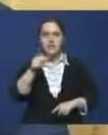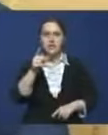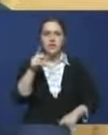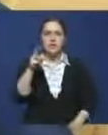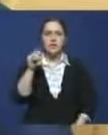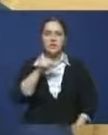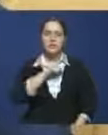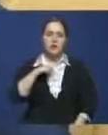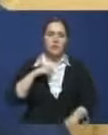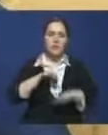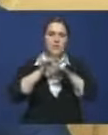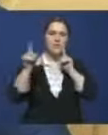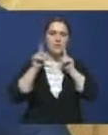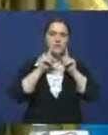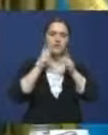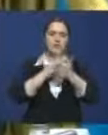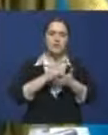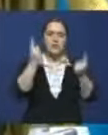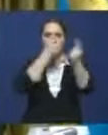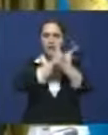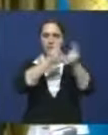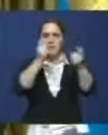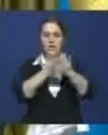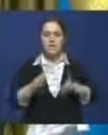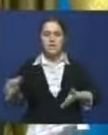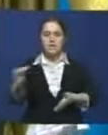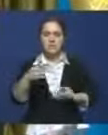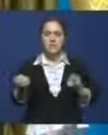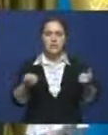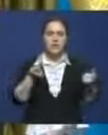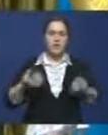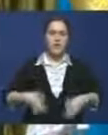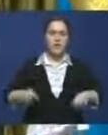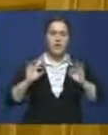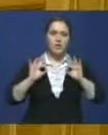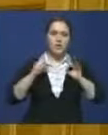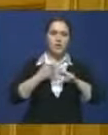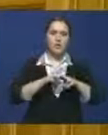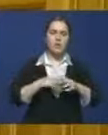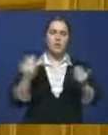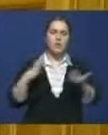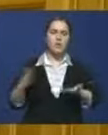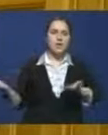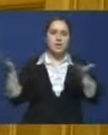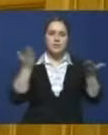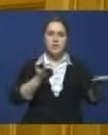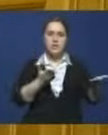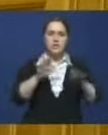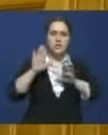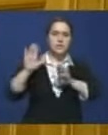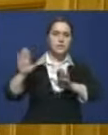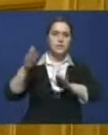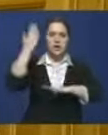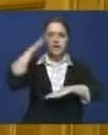совещание. Селектор со всеми областными руководителями прокуратур. На последний селектор приглашали заместителей